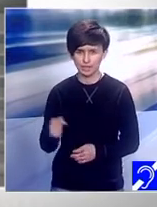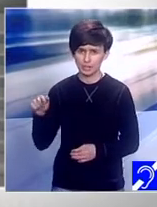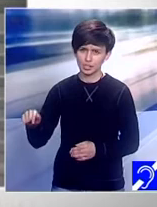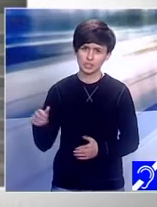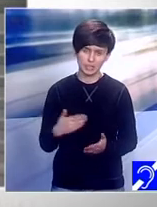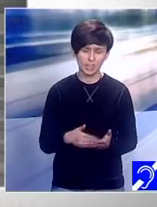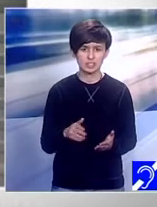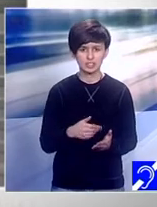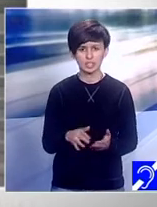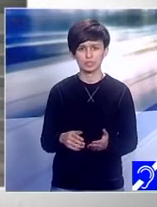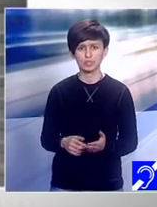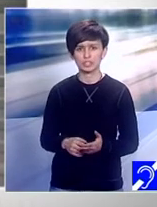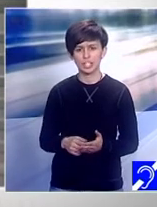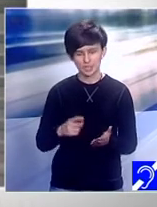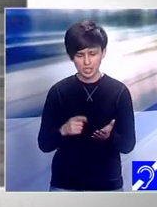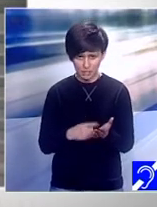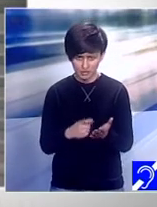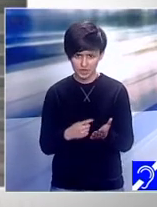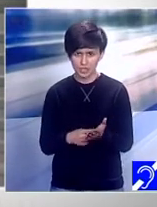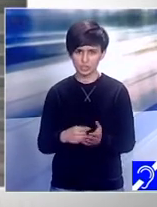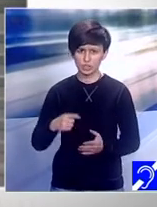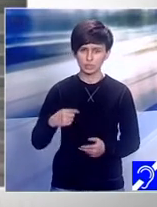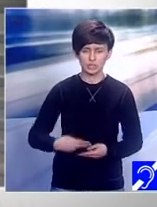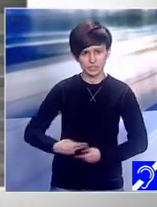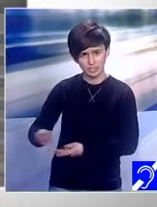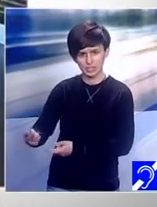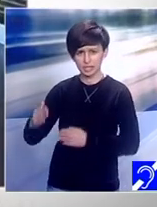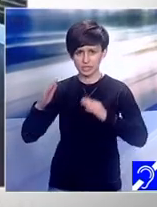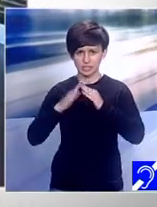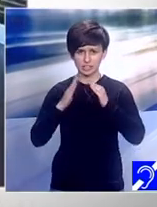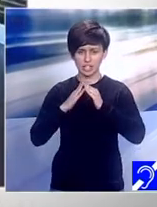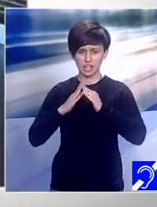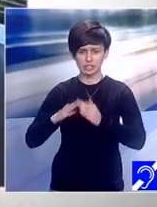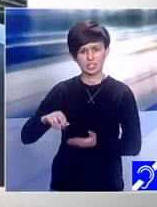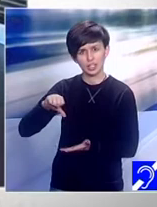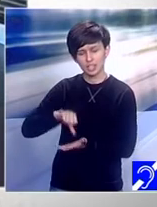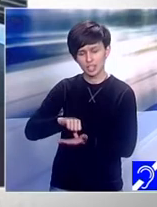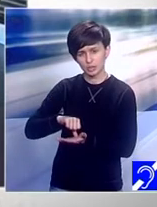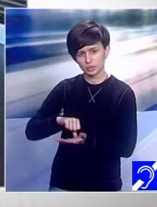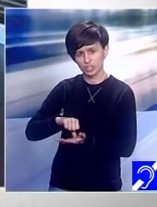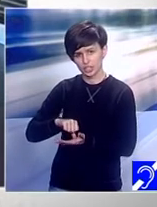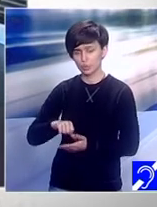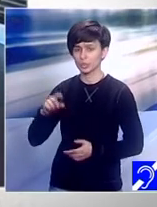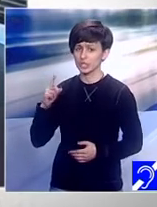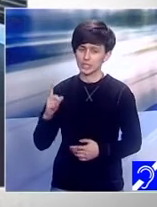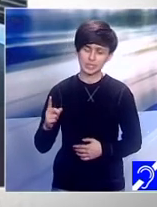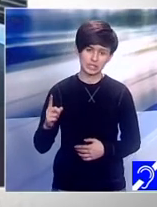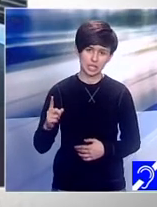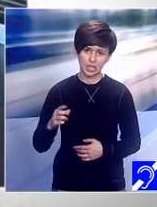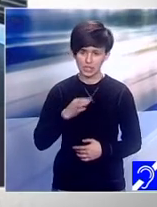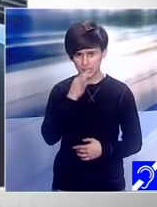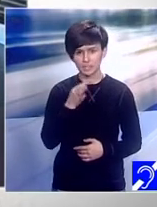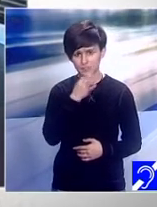acasă la un cămin spital Ați spus categoric nu Deși vi s-a spus va fi greu va crește și va deveni agresiv